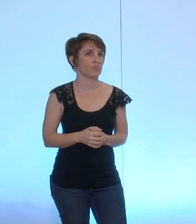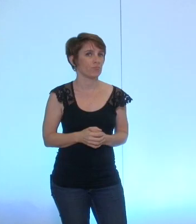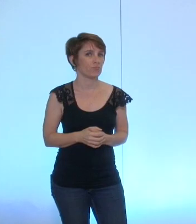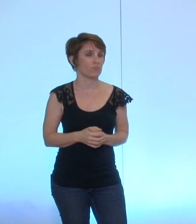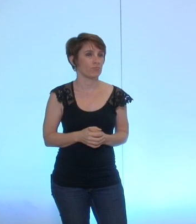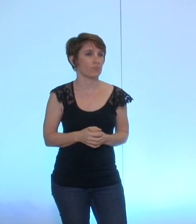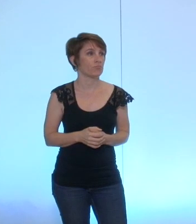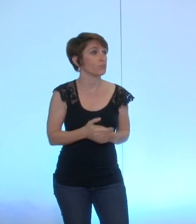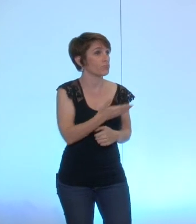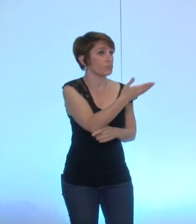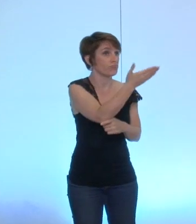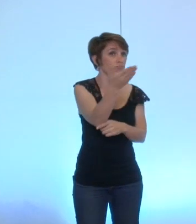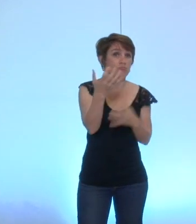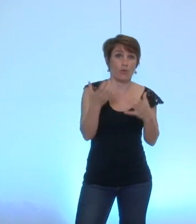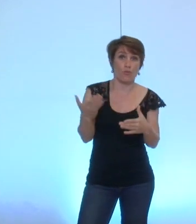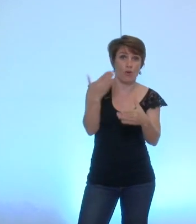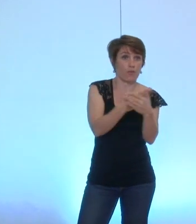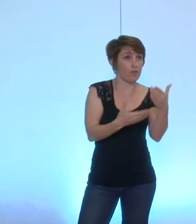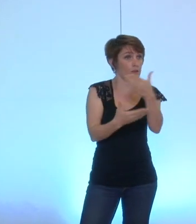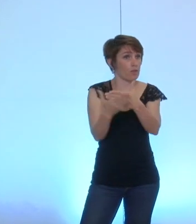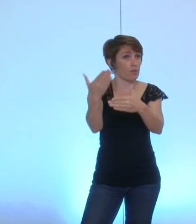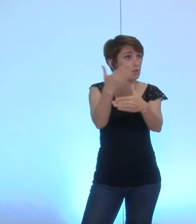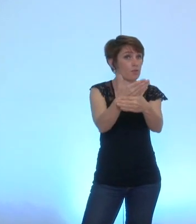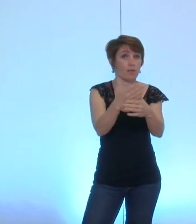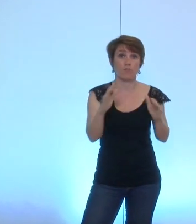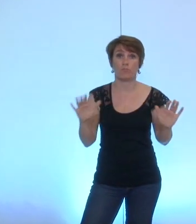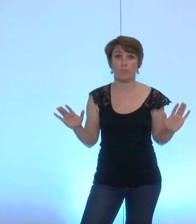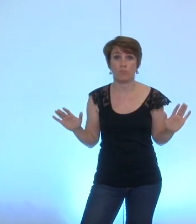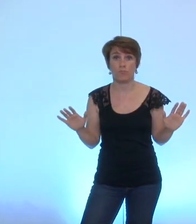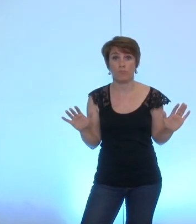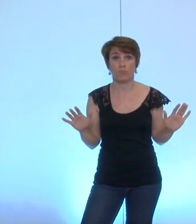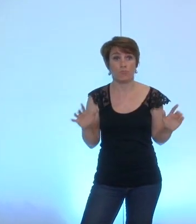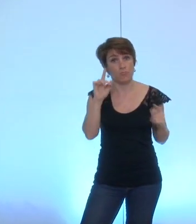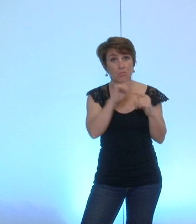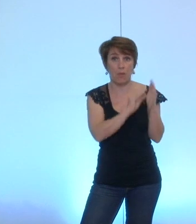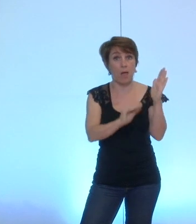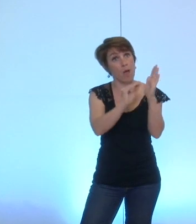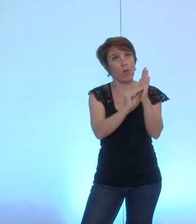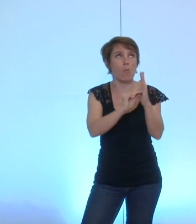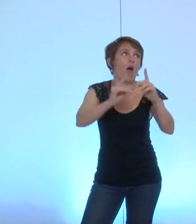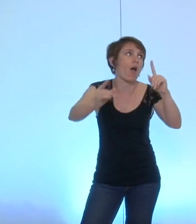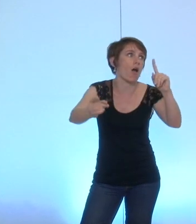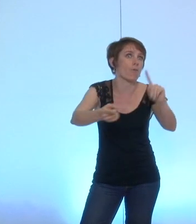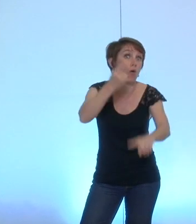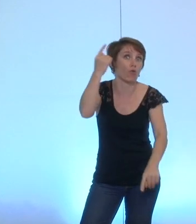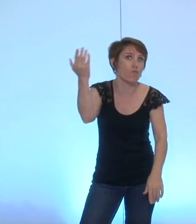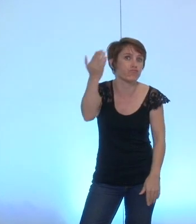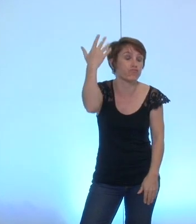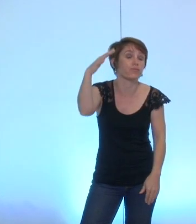des prises de parole des prises de parole sur cet amendement là aussi majeur non qui est pour